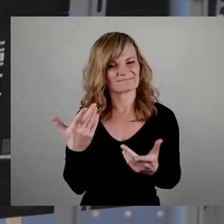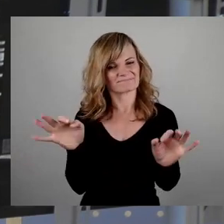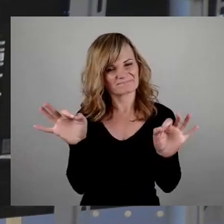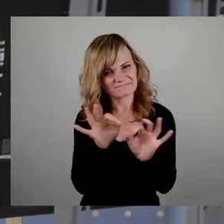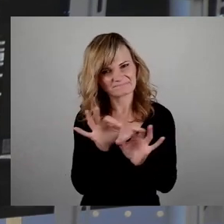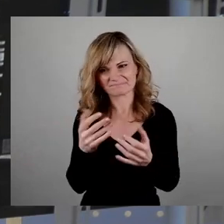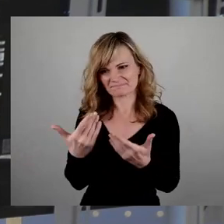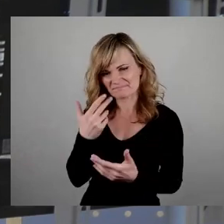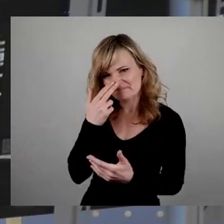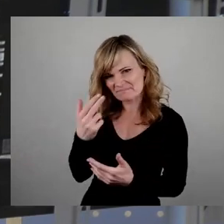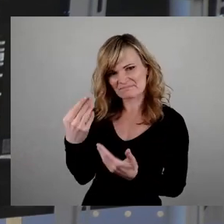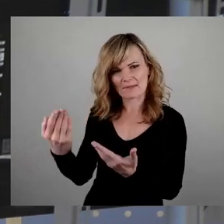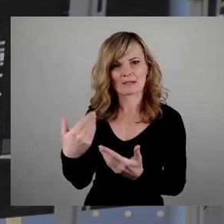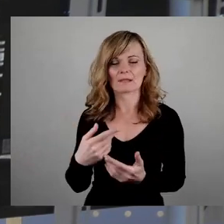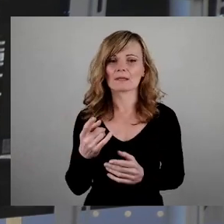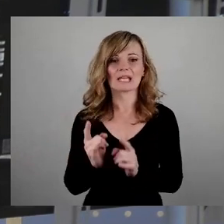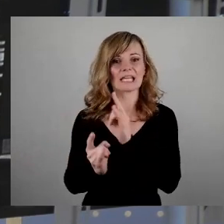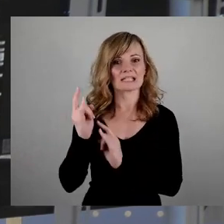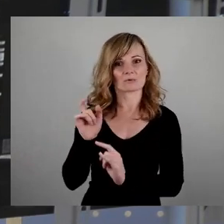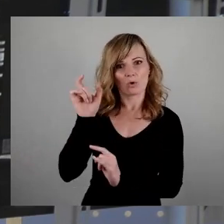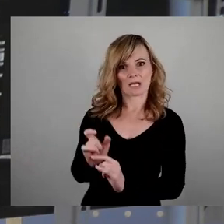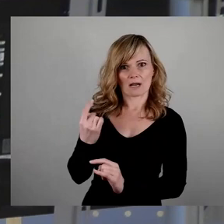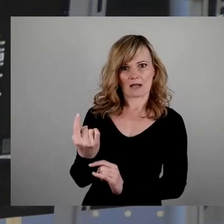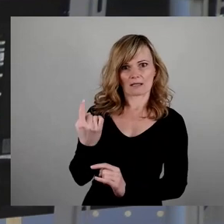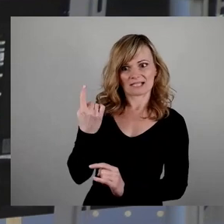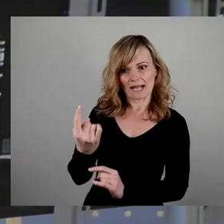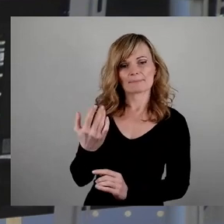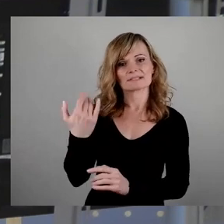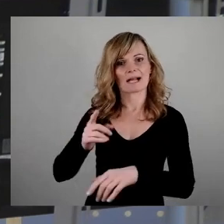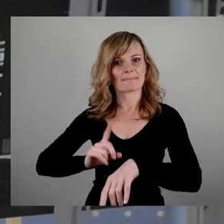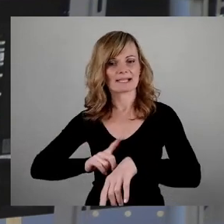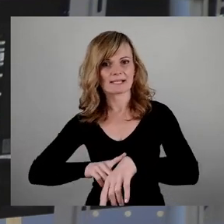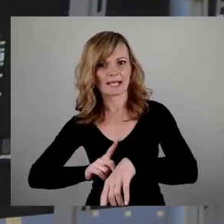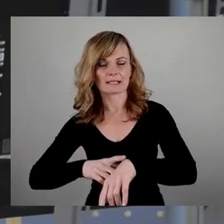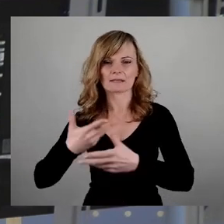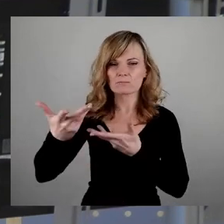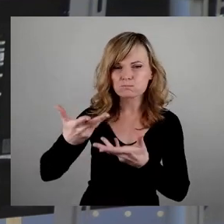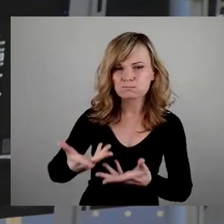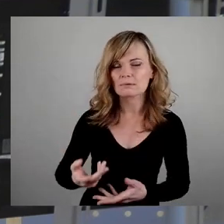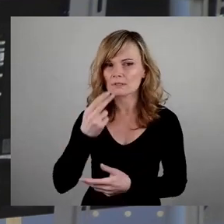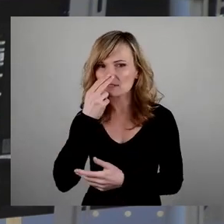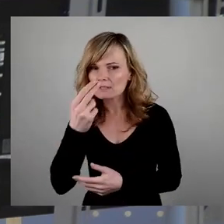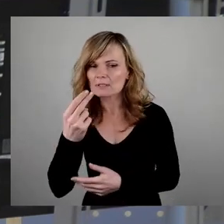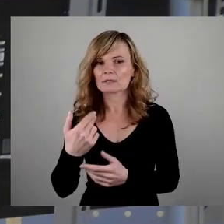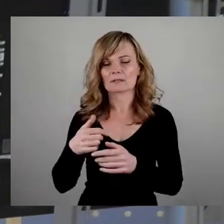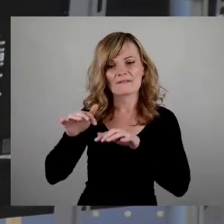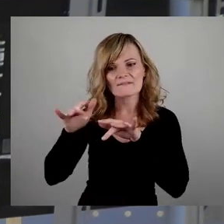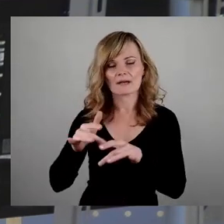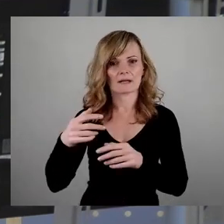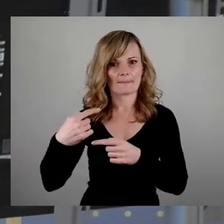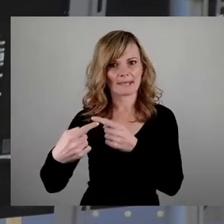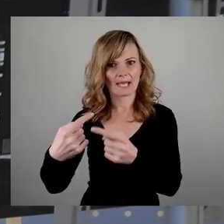Historiker haben sich mit dieser Zeit auseinandergesetzt und Wirkmechanismen offengelegt. Sie haben auch